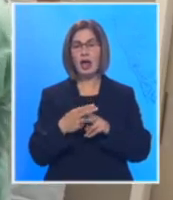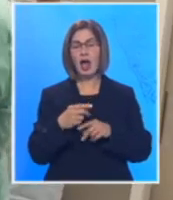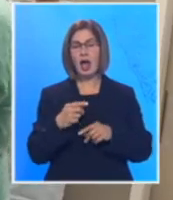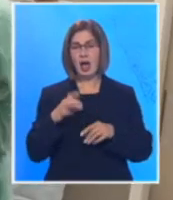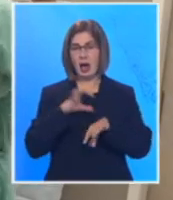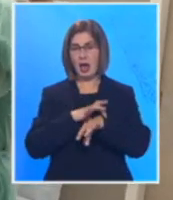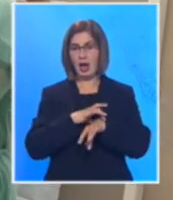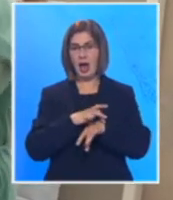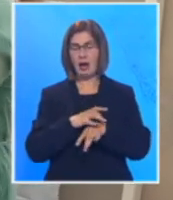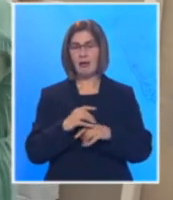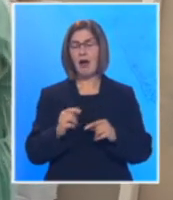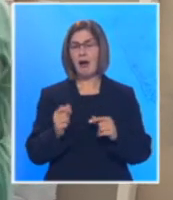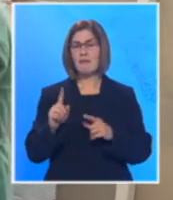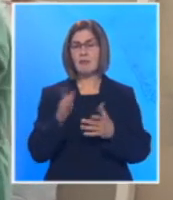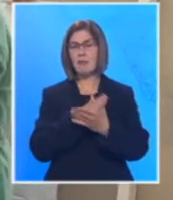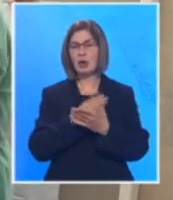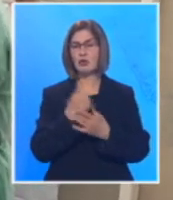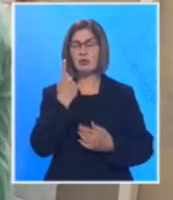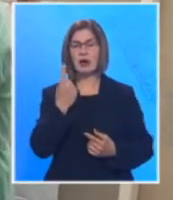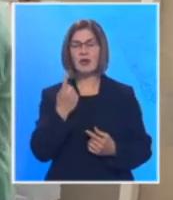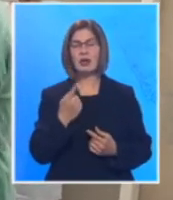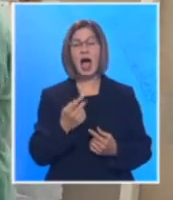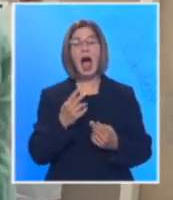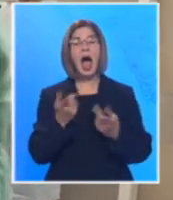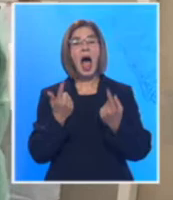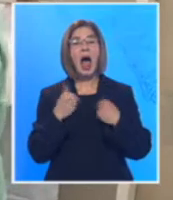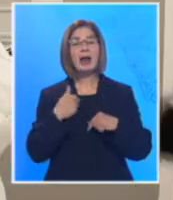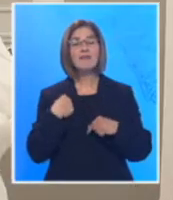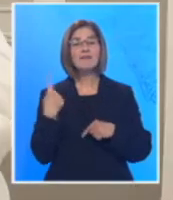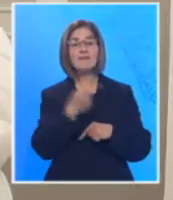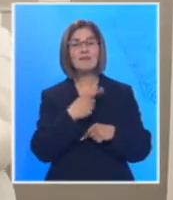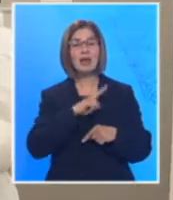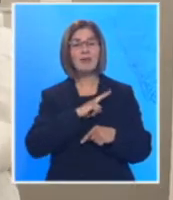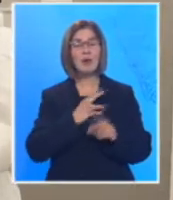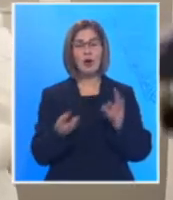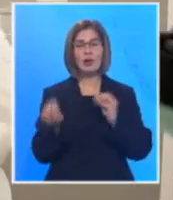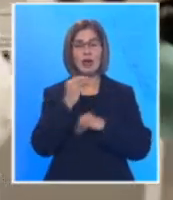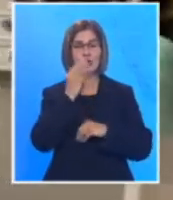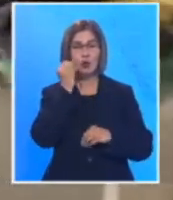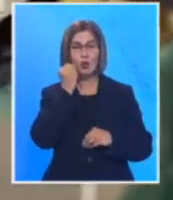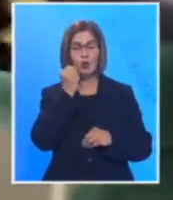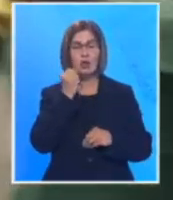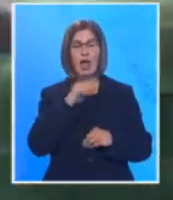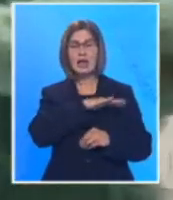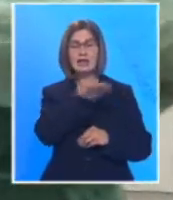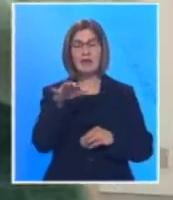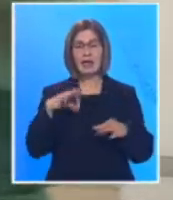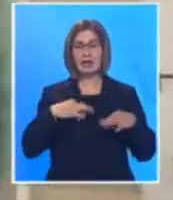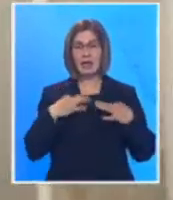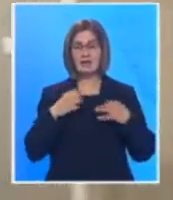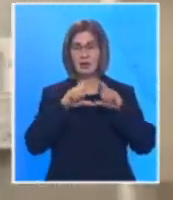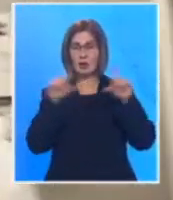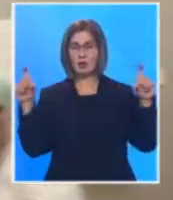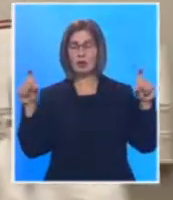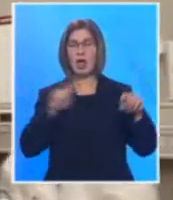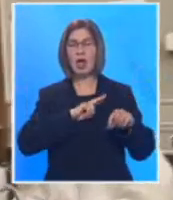ako se gledaju apsolutne cifre, ali da treba imati u vidu i da smo najmnogoljudniji i još jednom potvrdila da su sve zdravstvene ustanove snabdevene